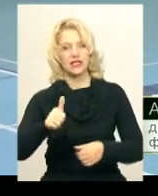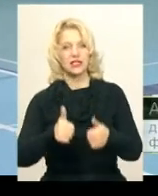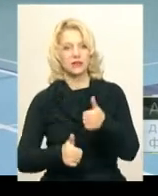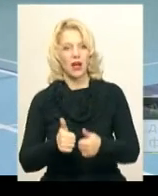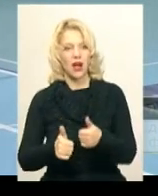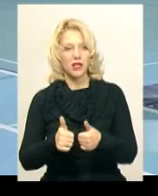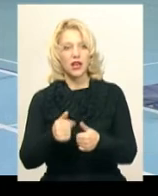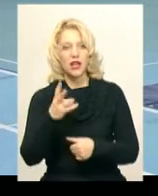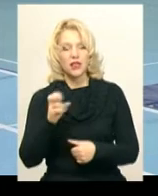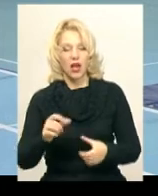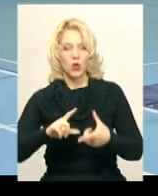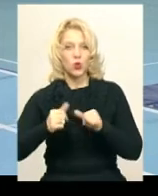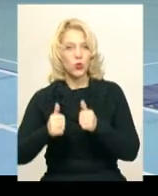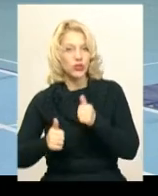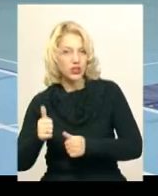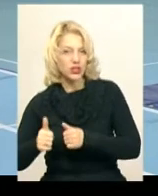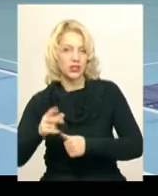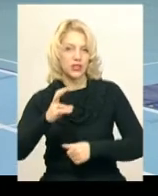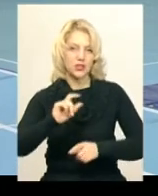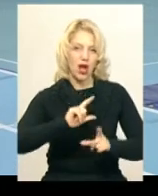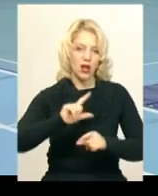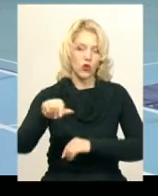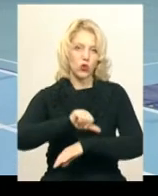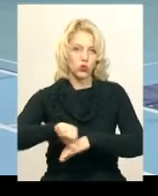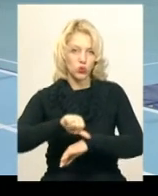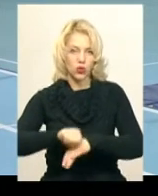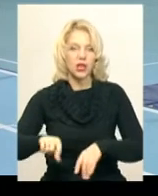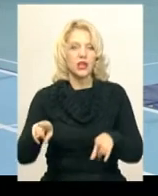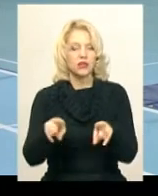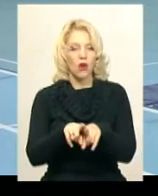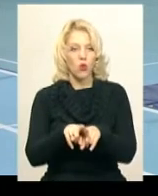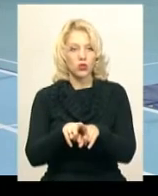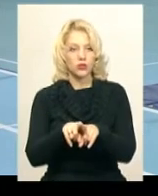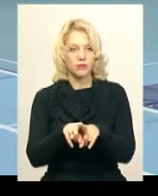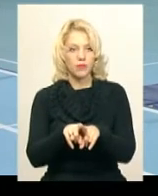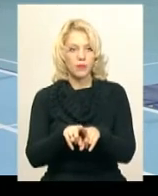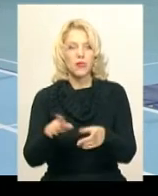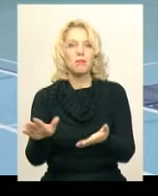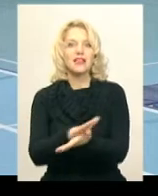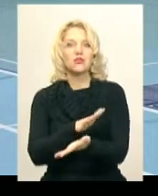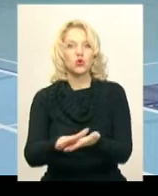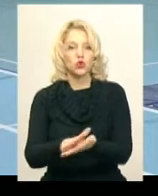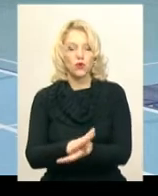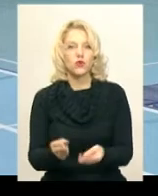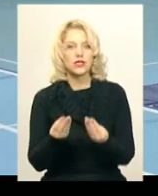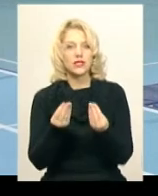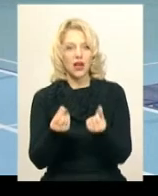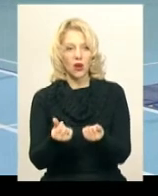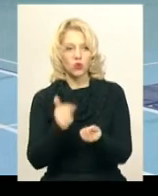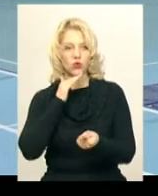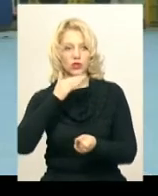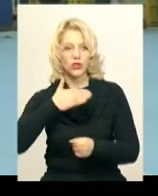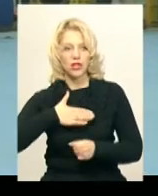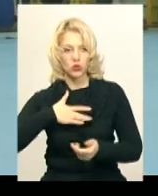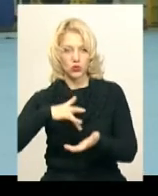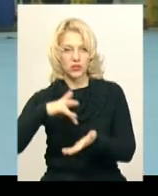на турніри за кордон, також безкоштовно за рахунок нашого